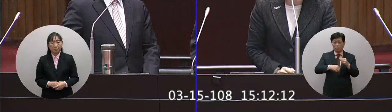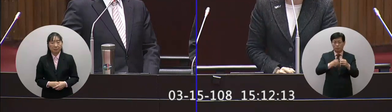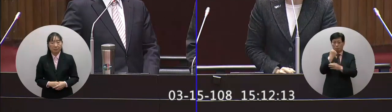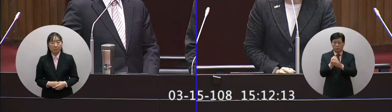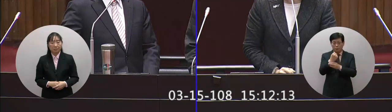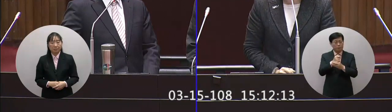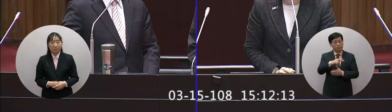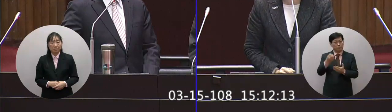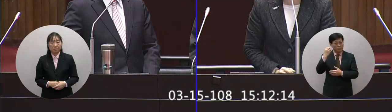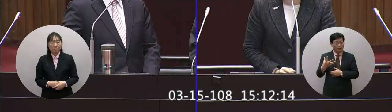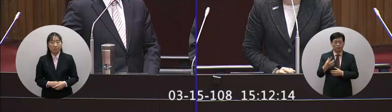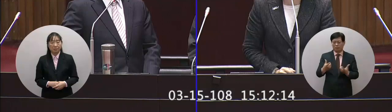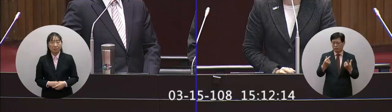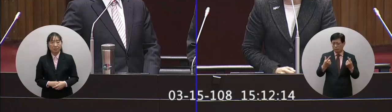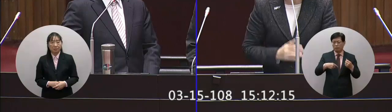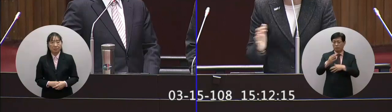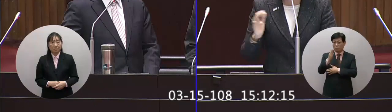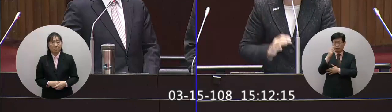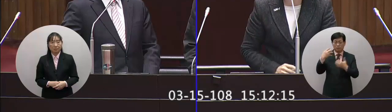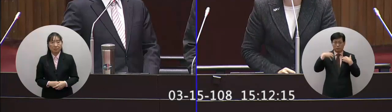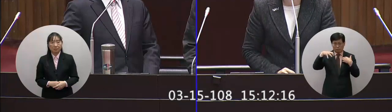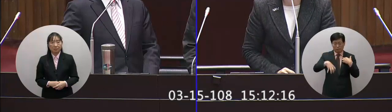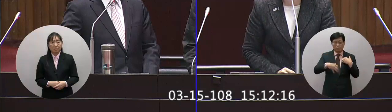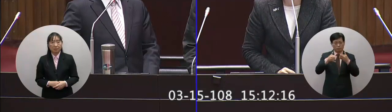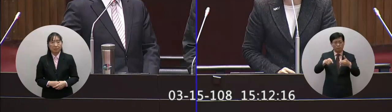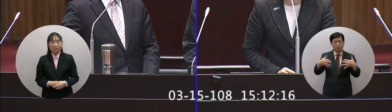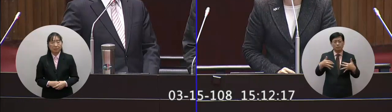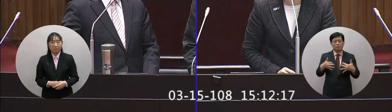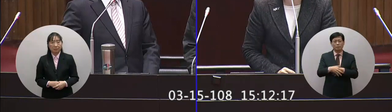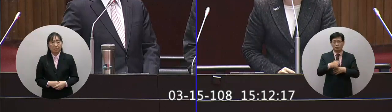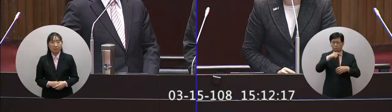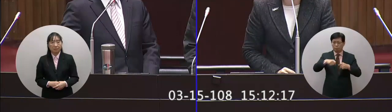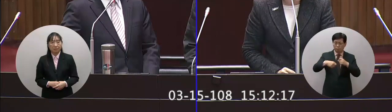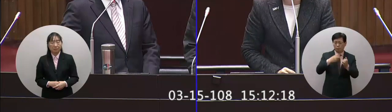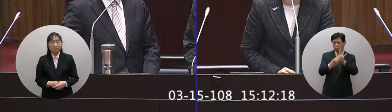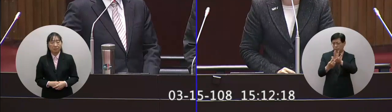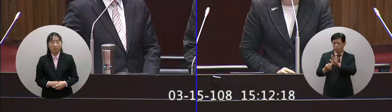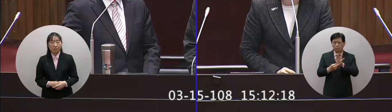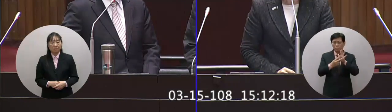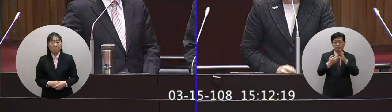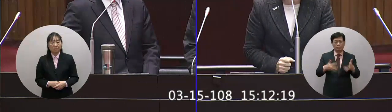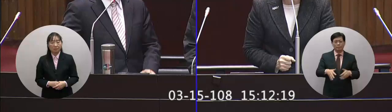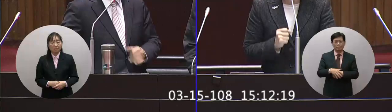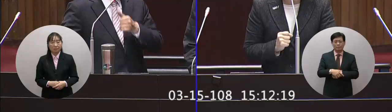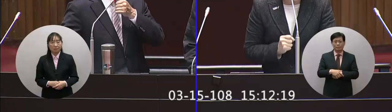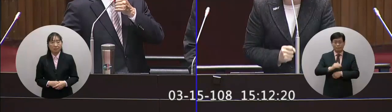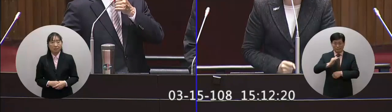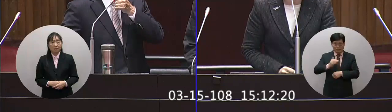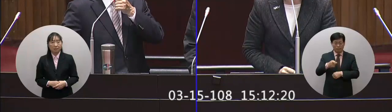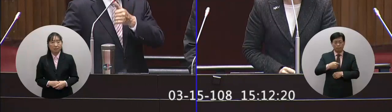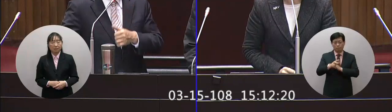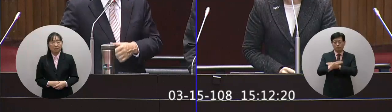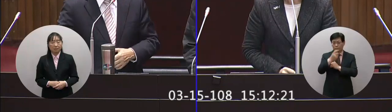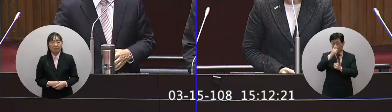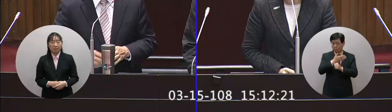換的這些問題也花了很多行政部門針對這些爭議的問題做了很多的解釋跟說明但是解決